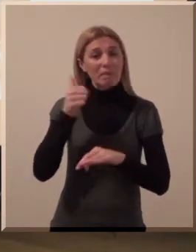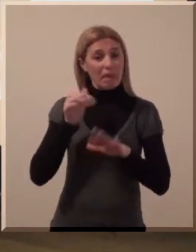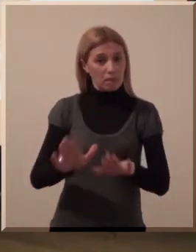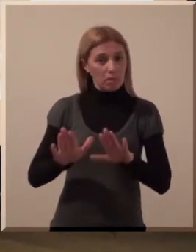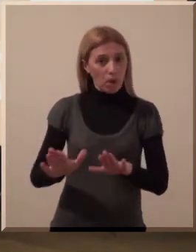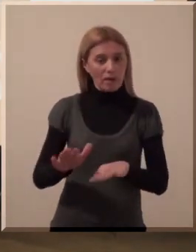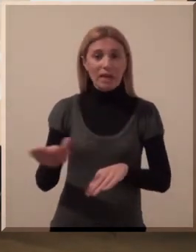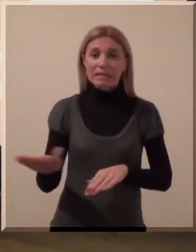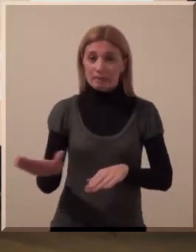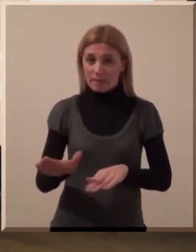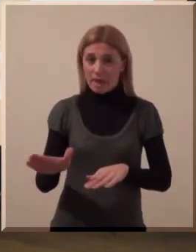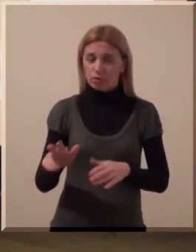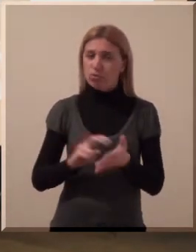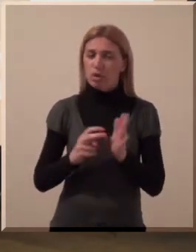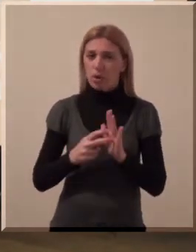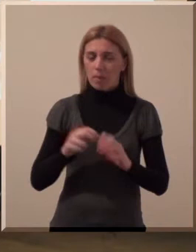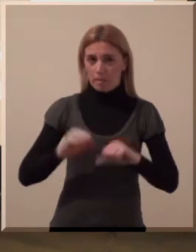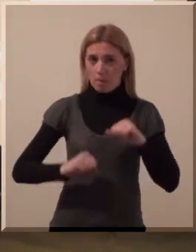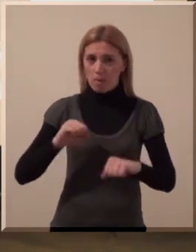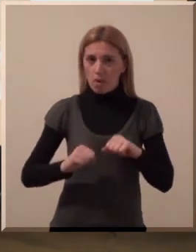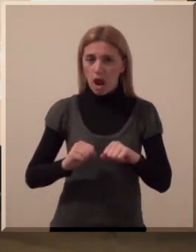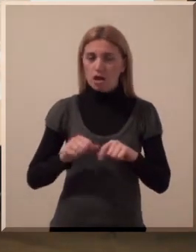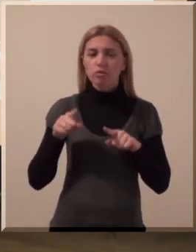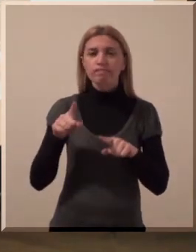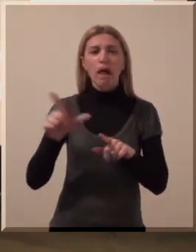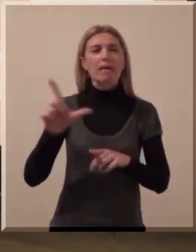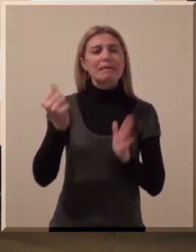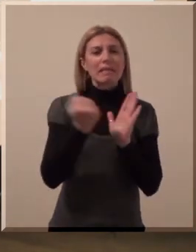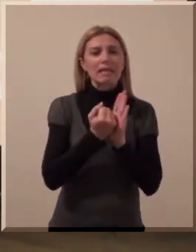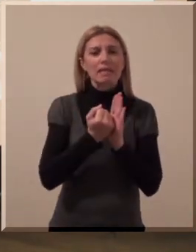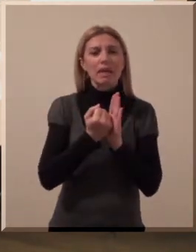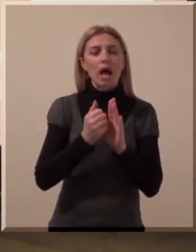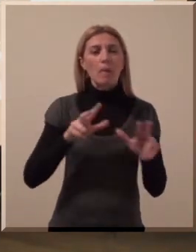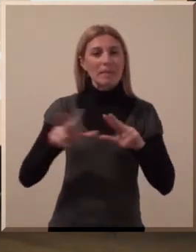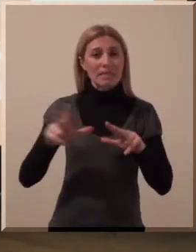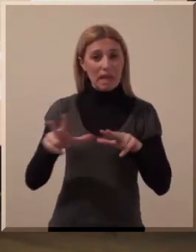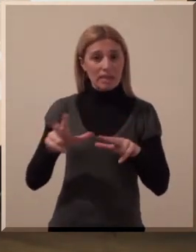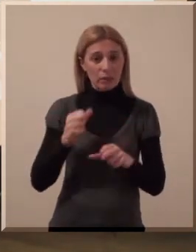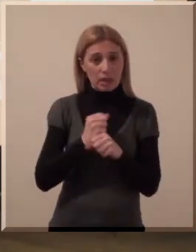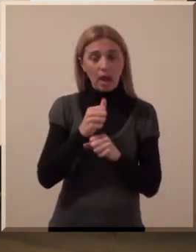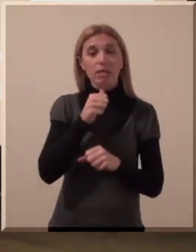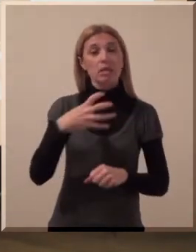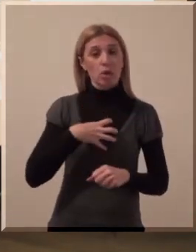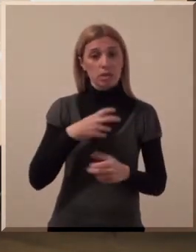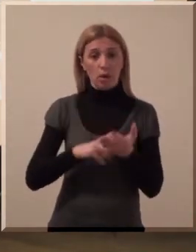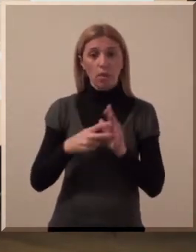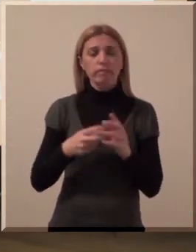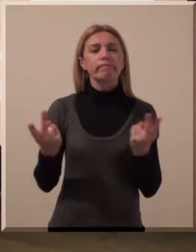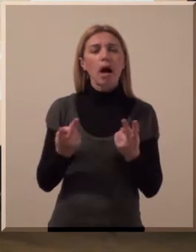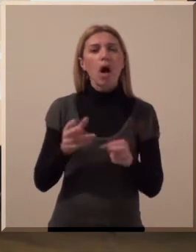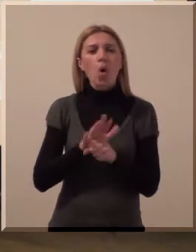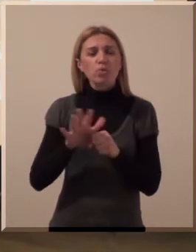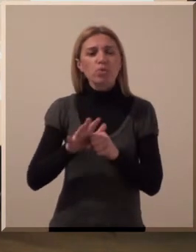iz IANA vodim dnevni boravak za deti sa problemima u konašanju koji je licenciran od strane za